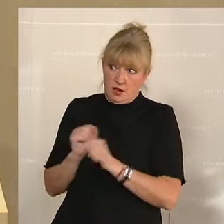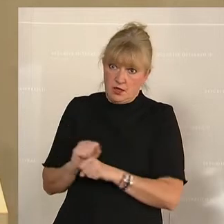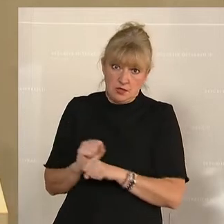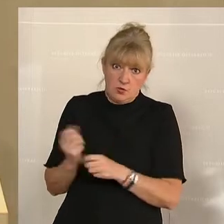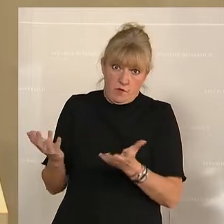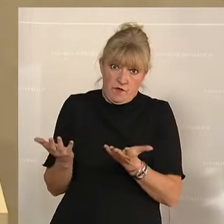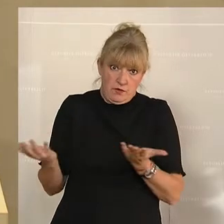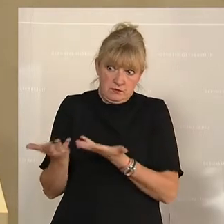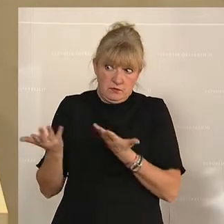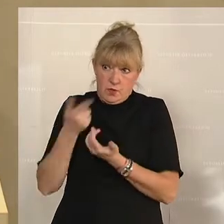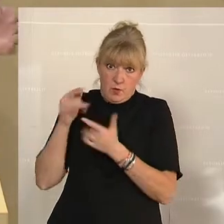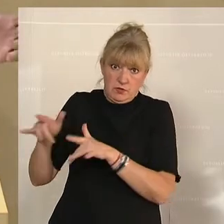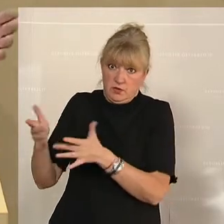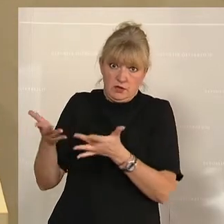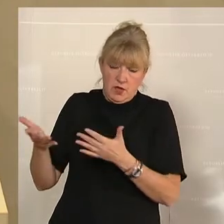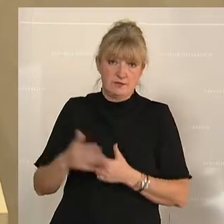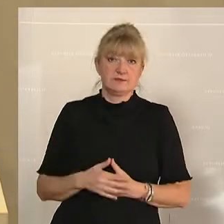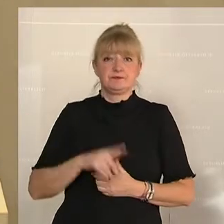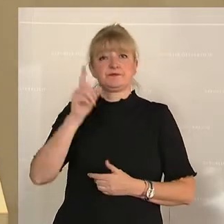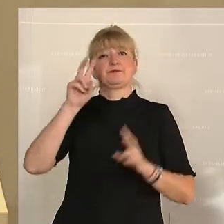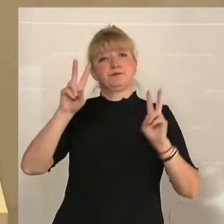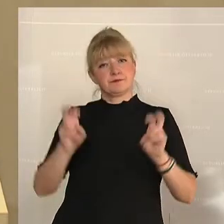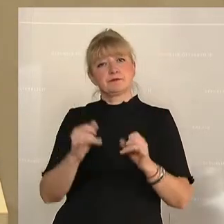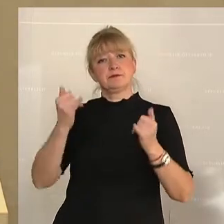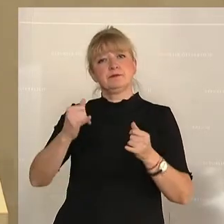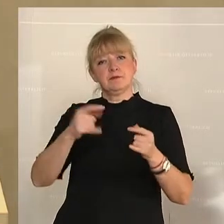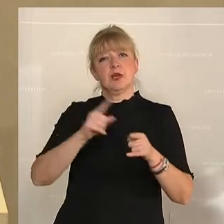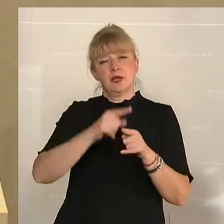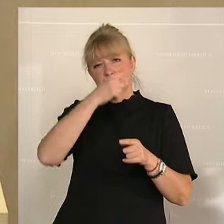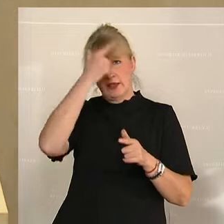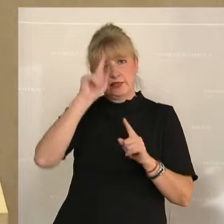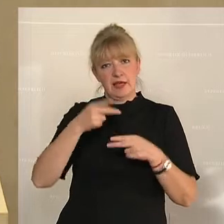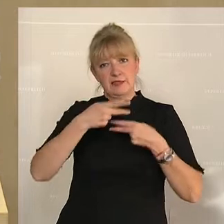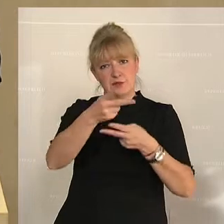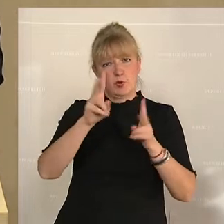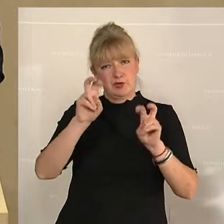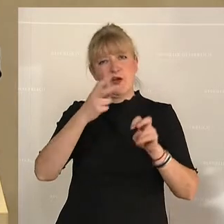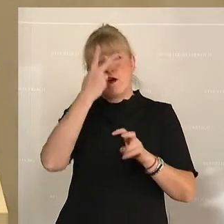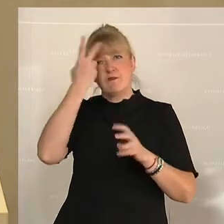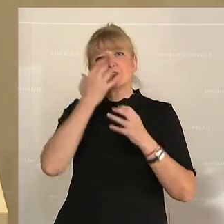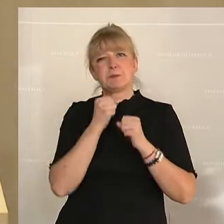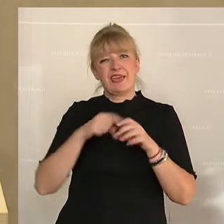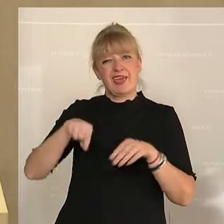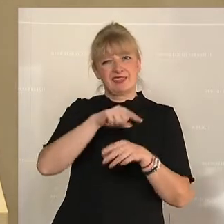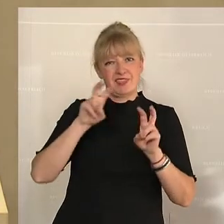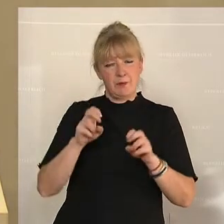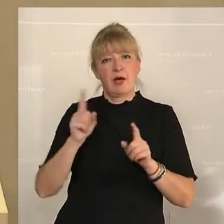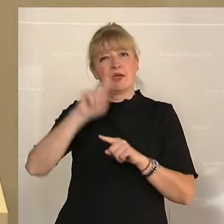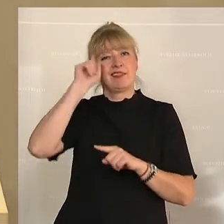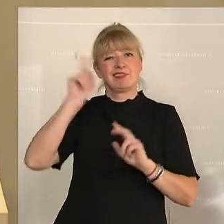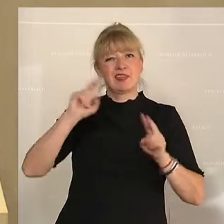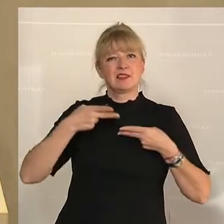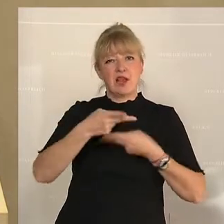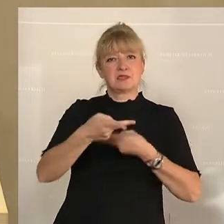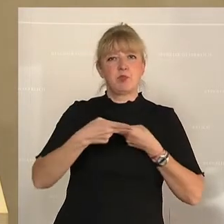ist. Bei Tiertransporten, und jetzt zurück zum Volksbegehren. Ich sage, bei Tiertransporten